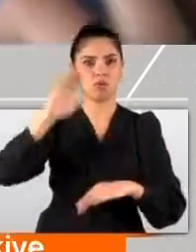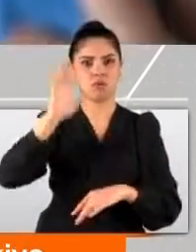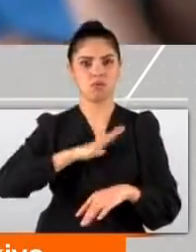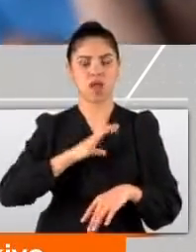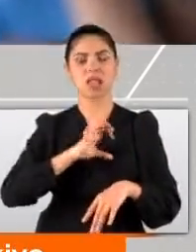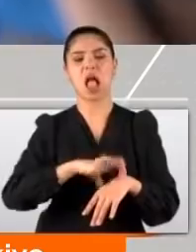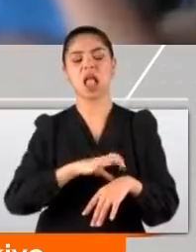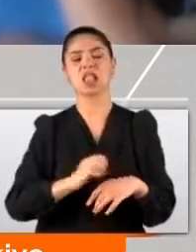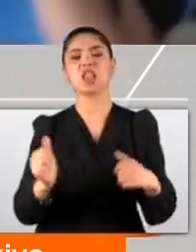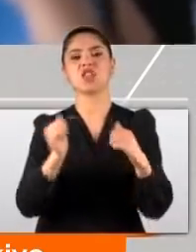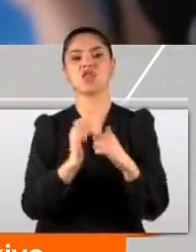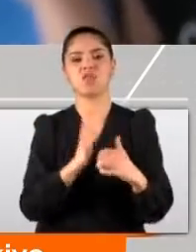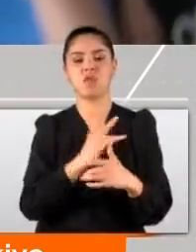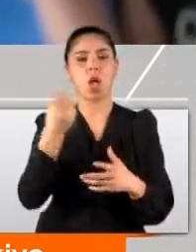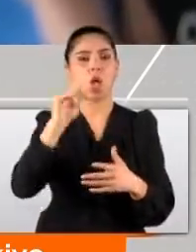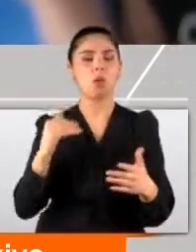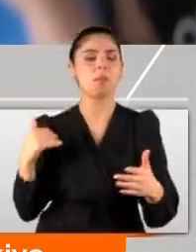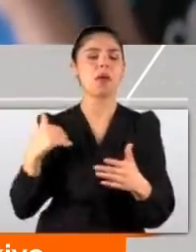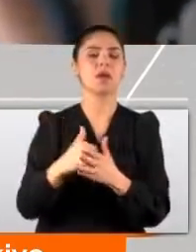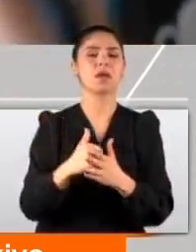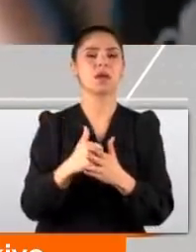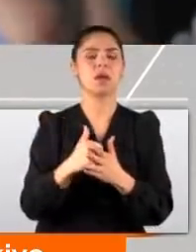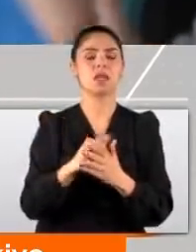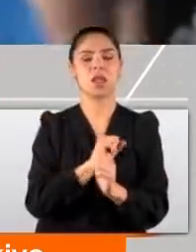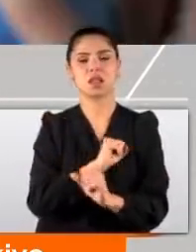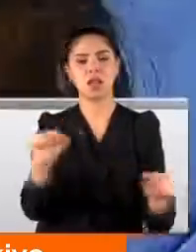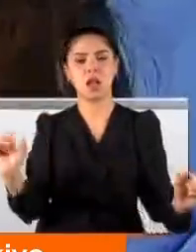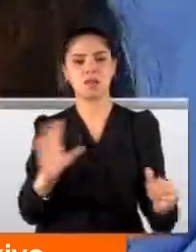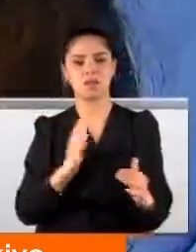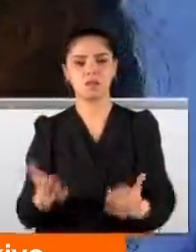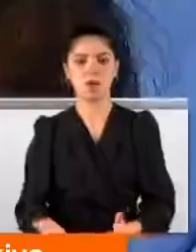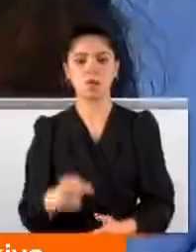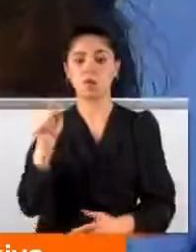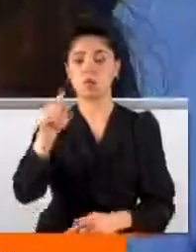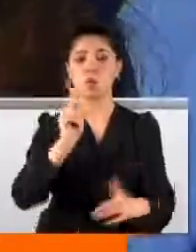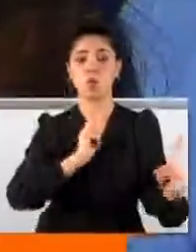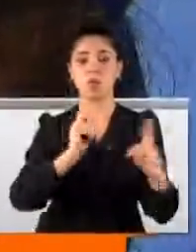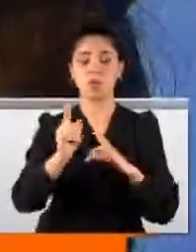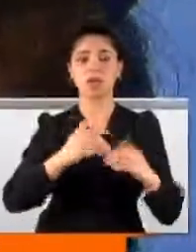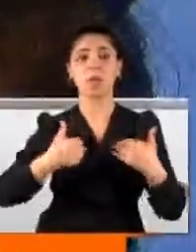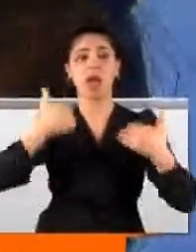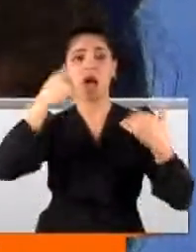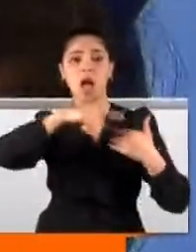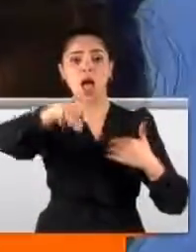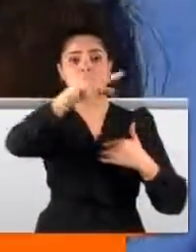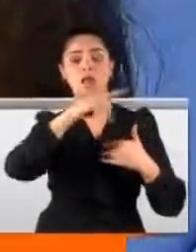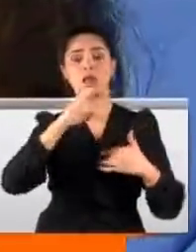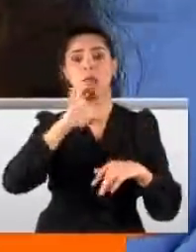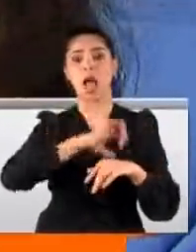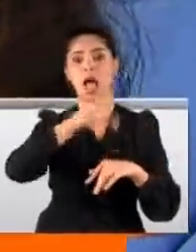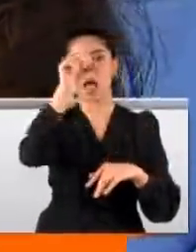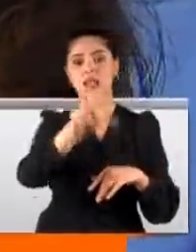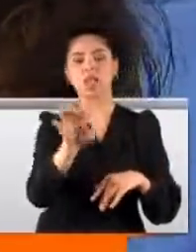hastalık da ilerliyor. Ölüme kadar varabilen sonuçlar doğurabiliyor. Aslında bu davalarda hakimlerin de hasta